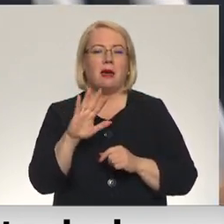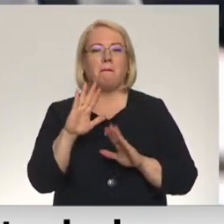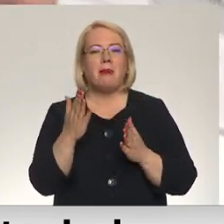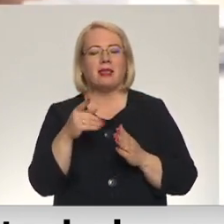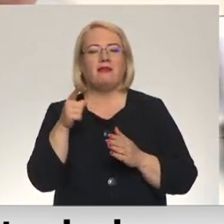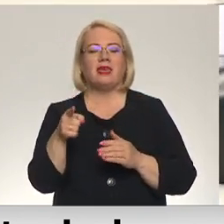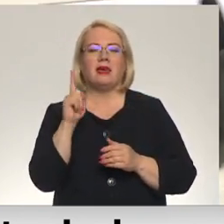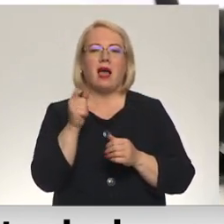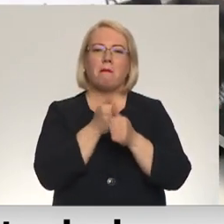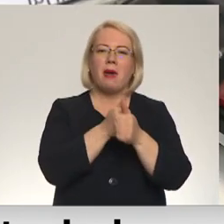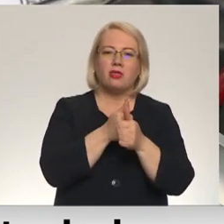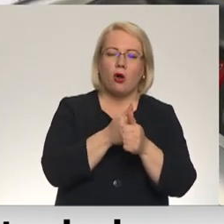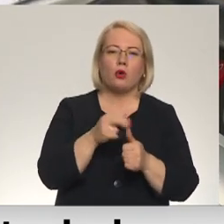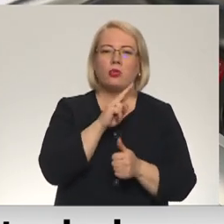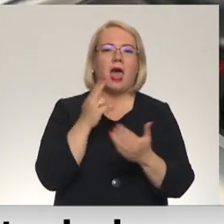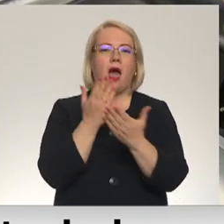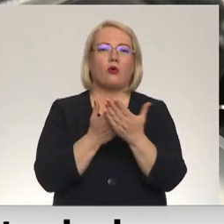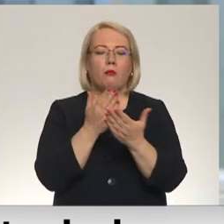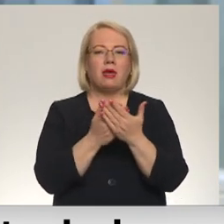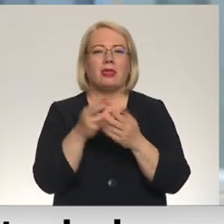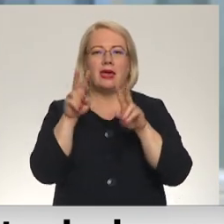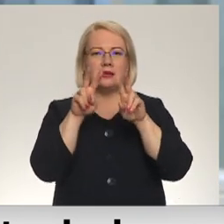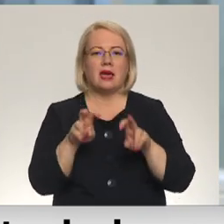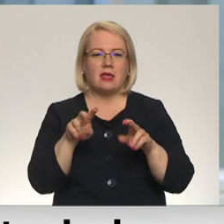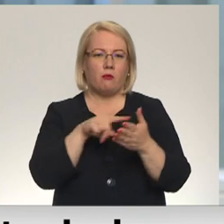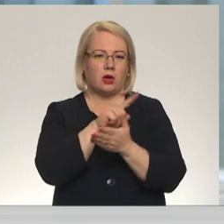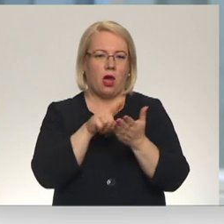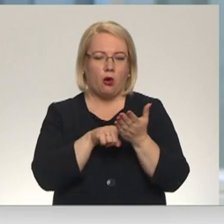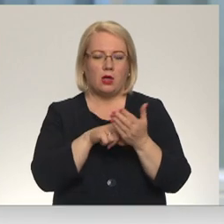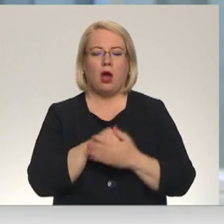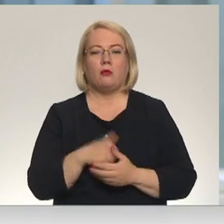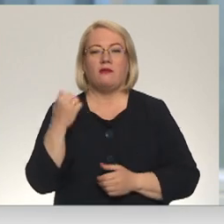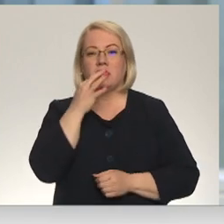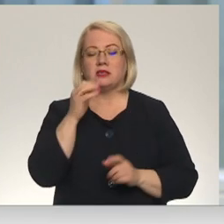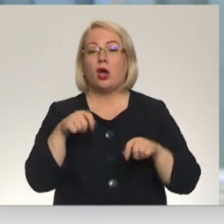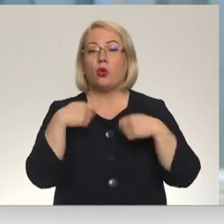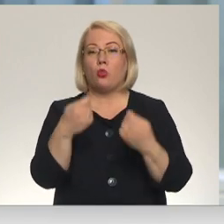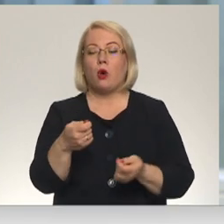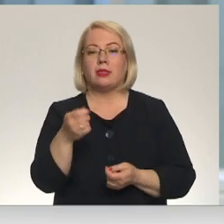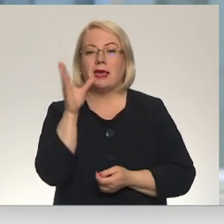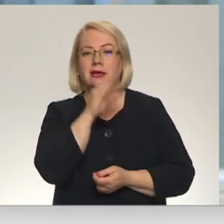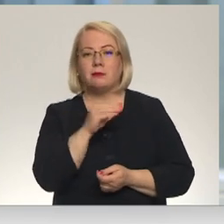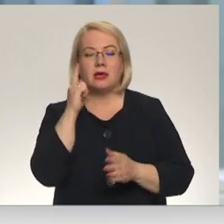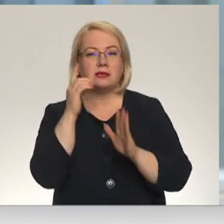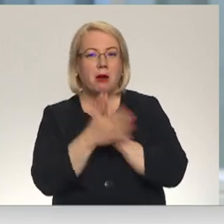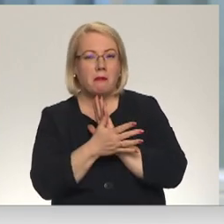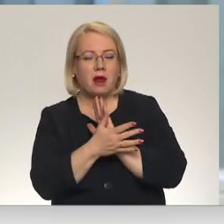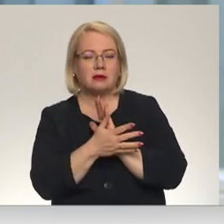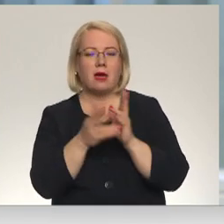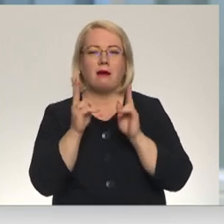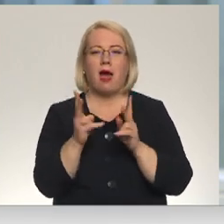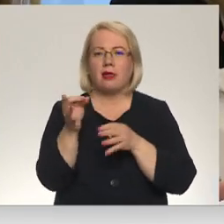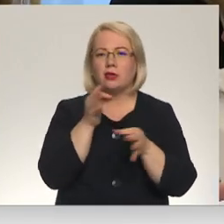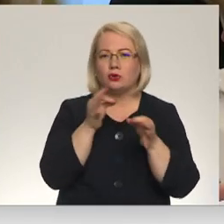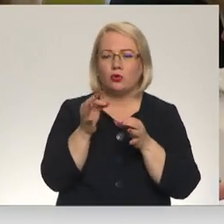mentor un neargumentēs šodien izskatāmo jautājumu. Dot iespēju saprast, par ko diskutē, kā diskutē, jo mēs